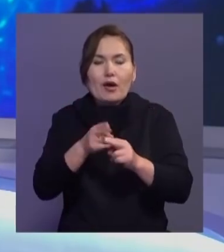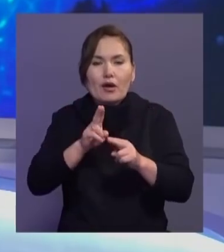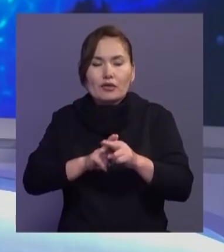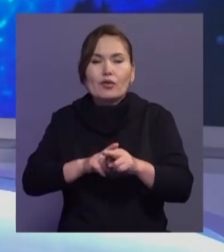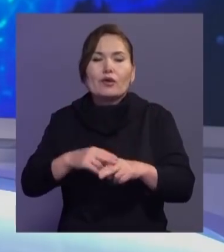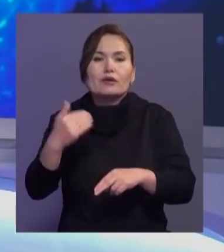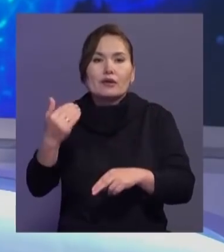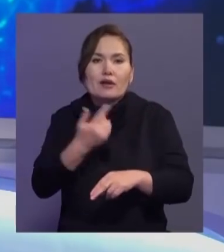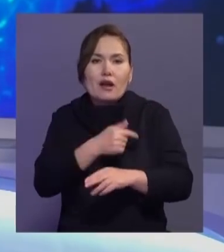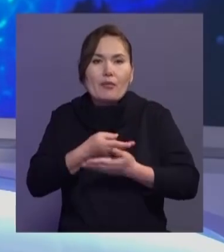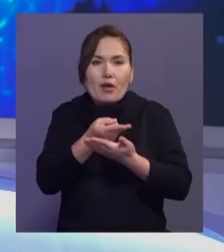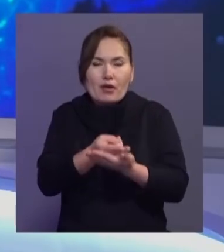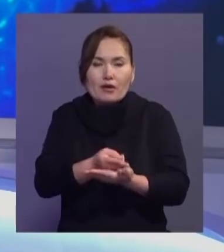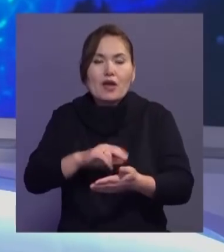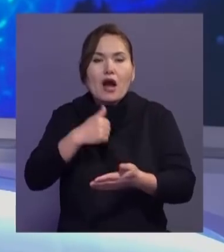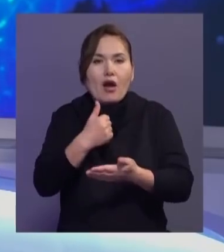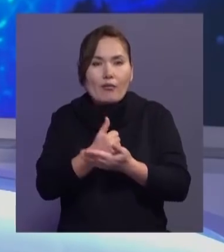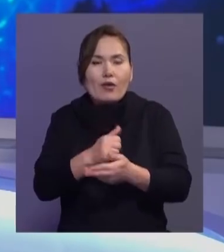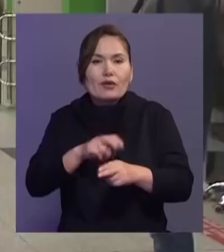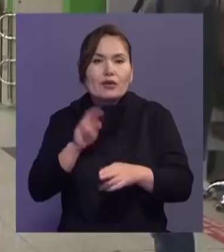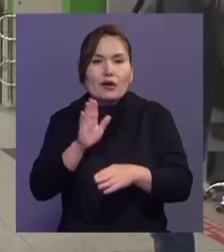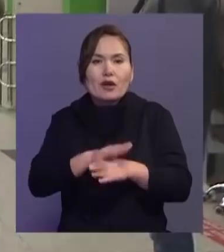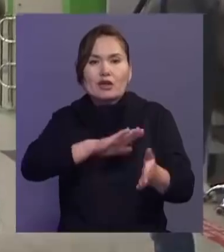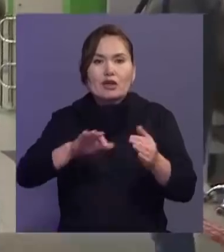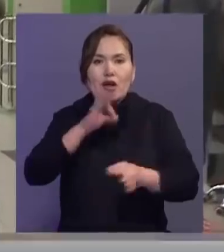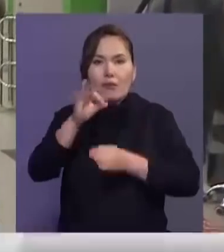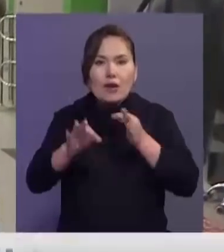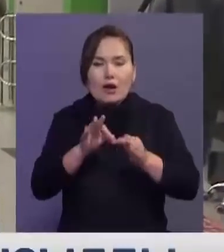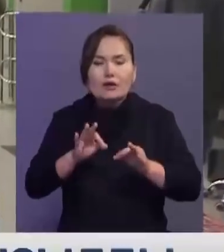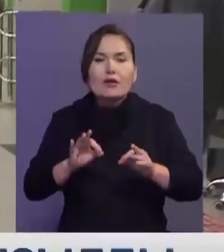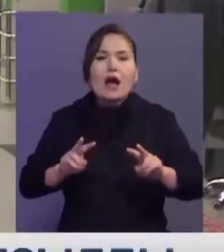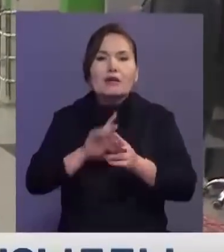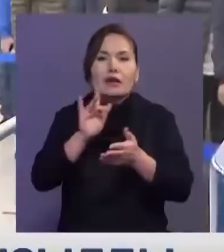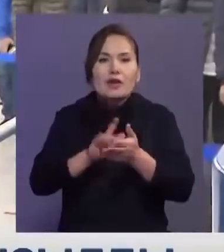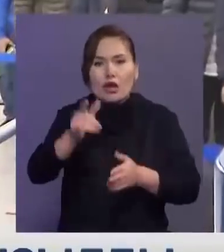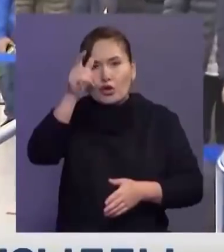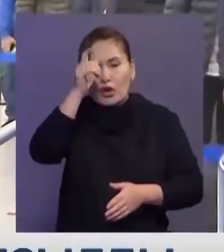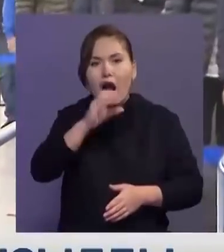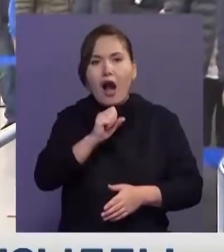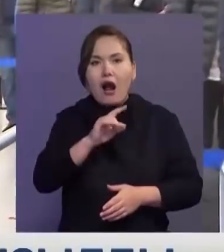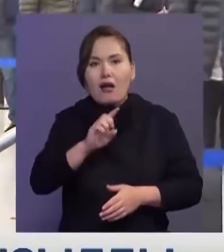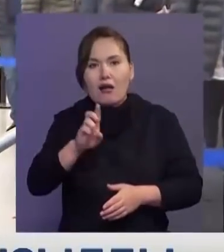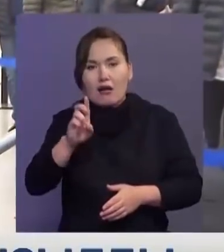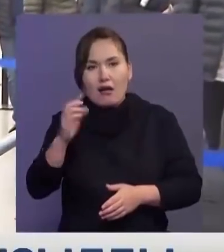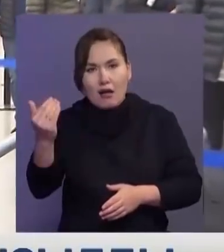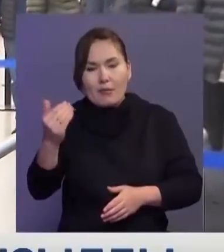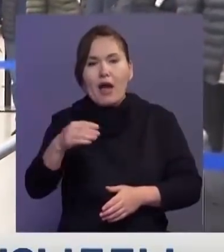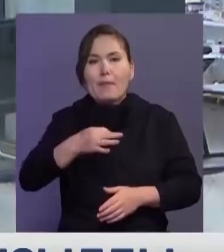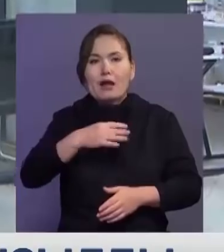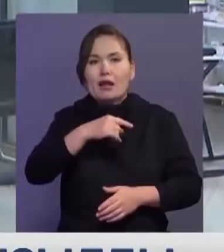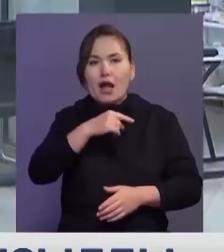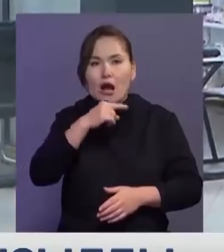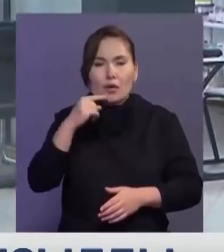дәргердің қаулысына сай өзгертілді. Жалпы өткен тәуілікте бас қалаға Түркія біріккен ұрап әмірліктері және беларуыс мемлекеттерінен